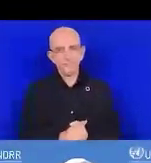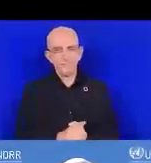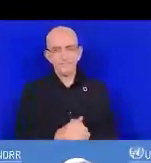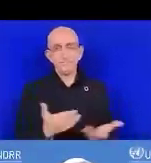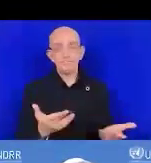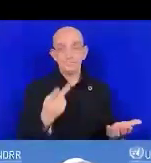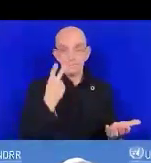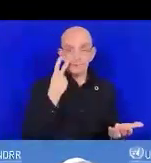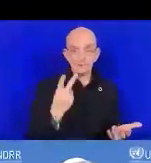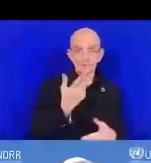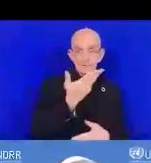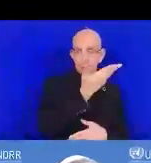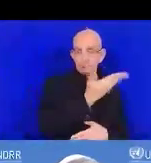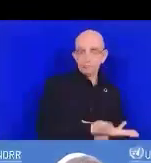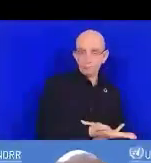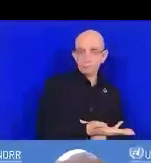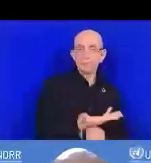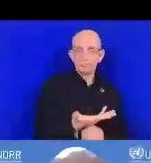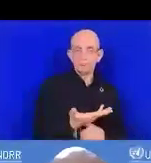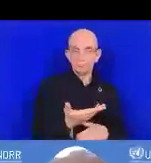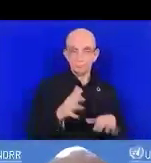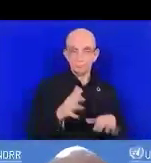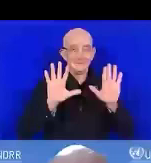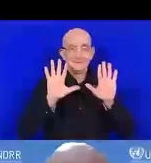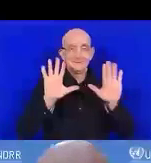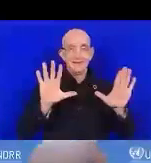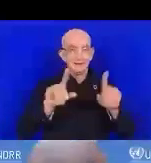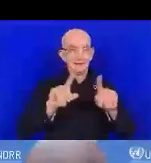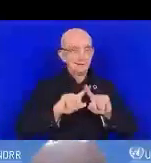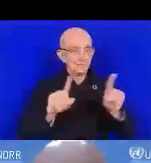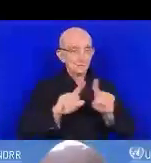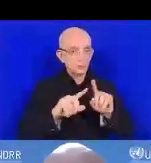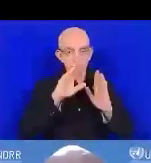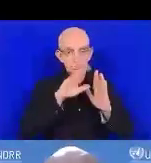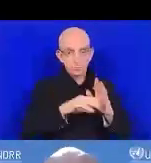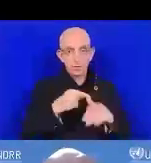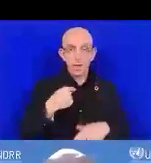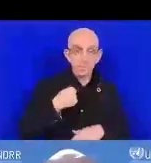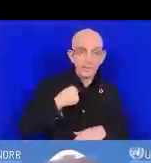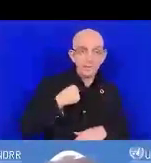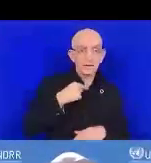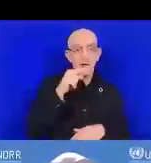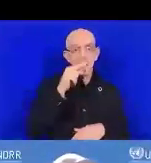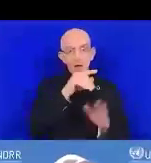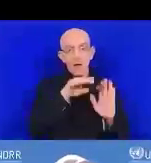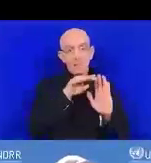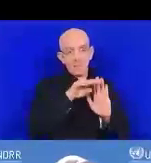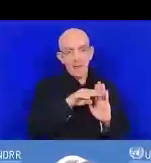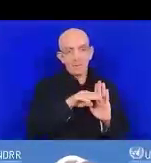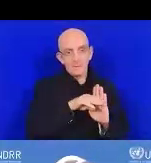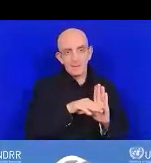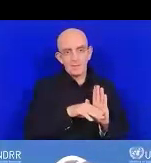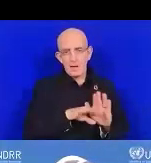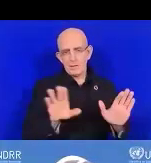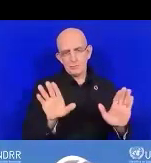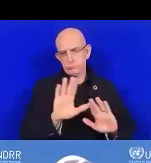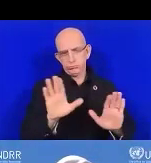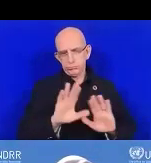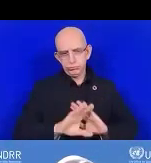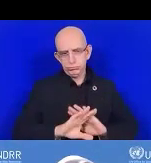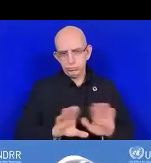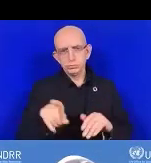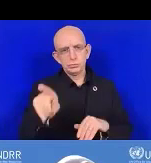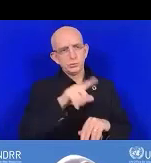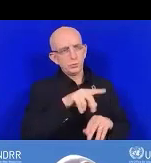Maintenant, je ne vais pas lire cette diapositive, mais nous avons les 10